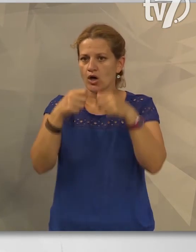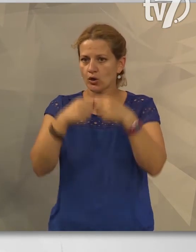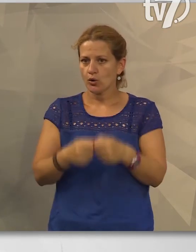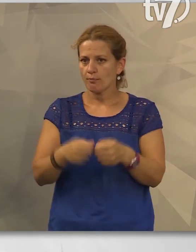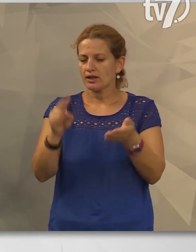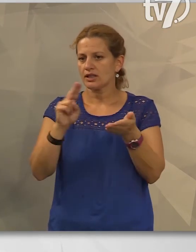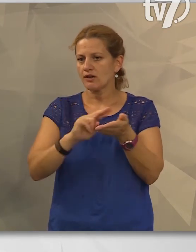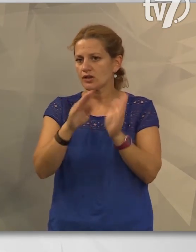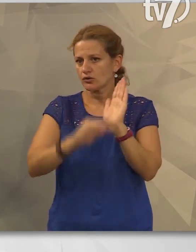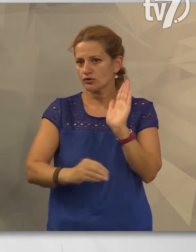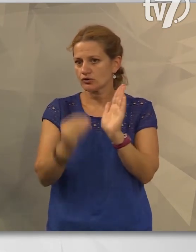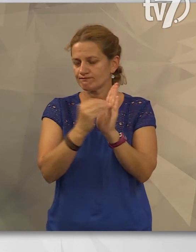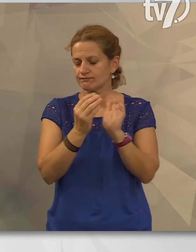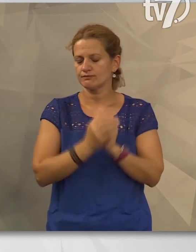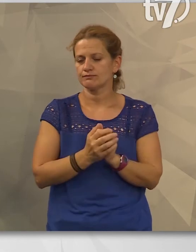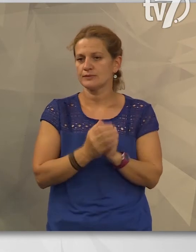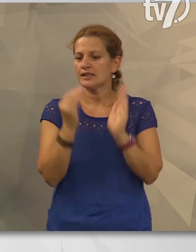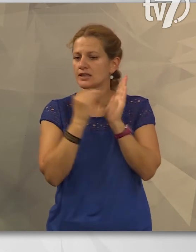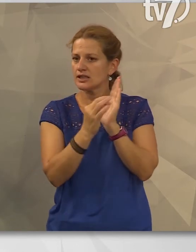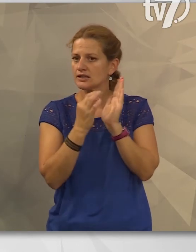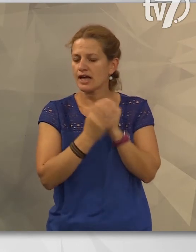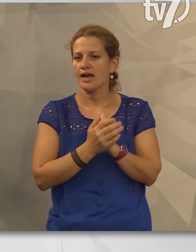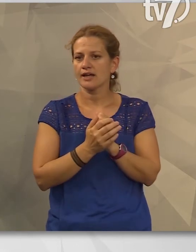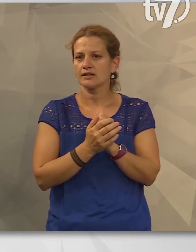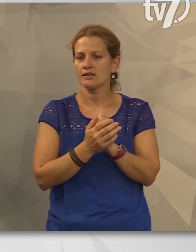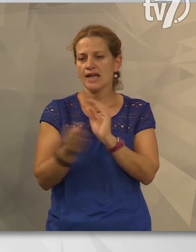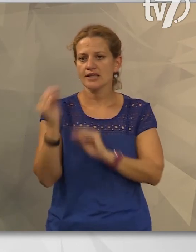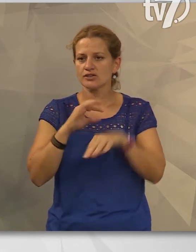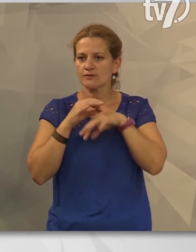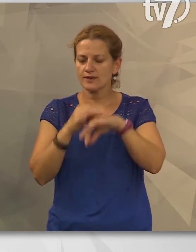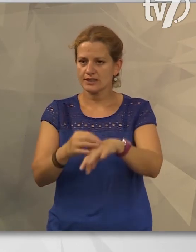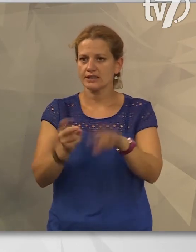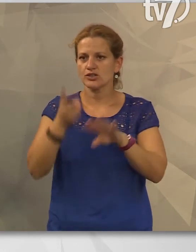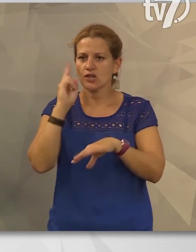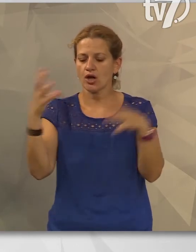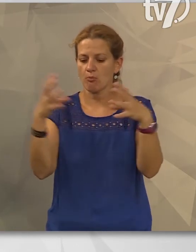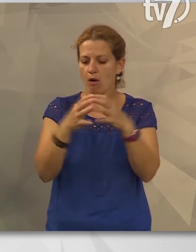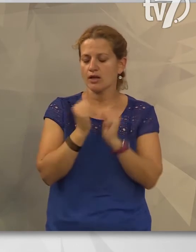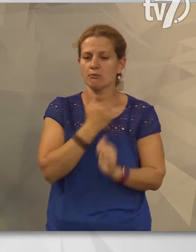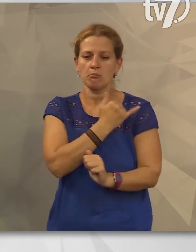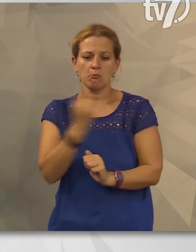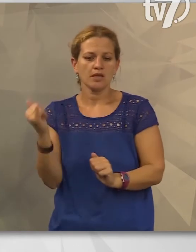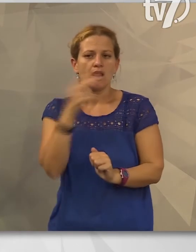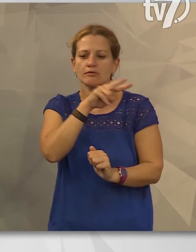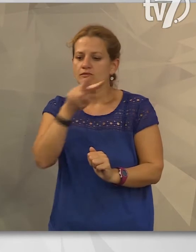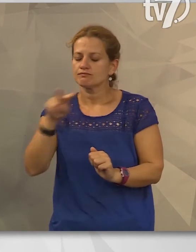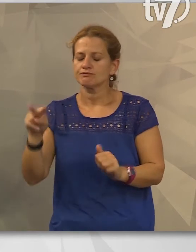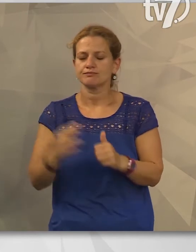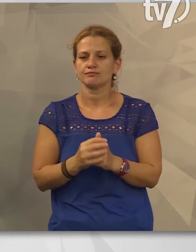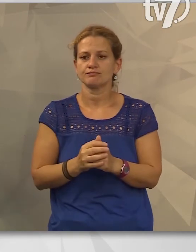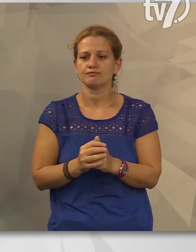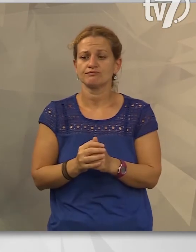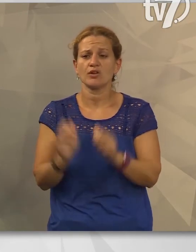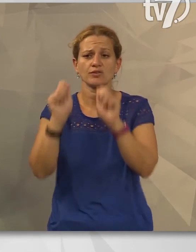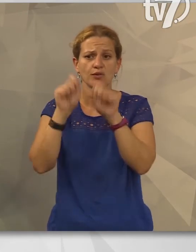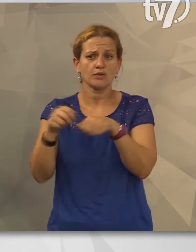klub hivatalos oldalán. Mint írták, az egyesület vezetése és a szakmai stáb minden körülményt figyelembe vett, és